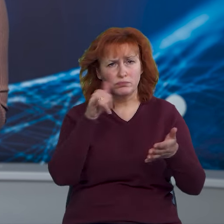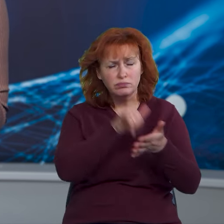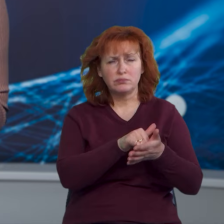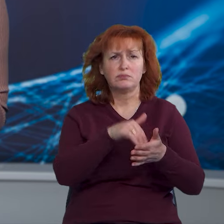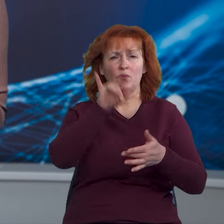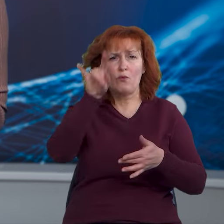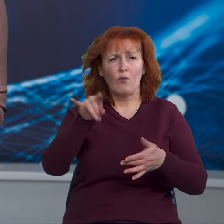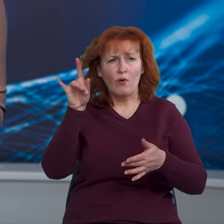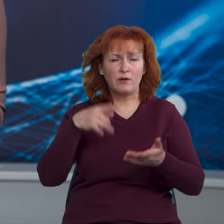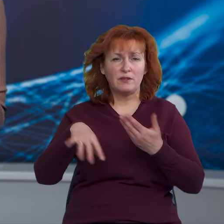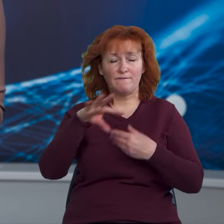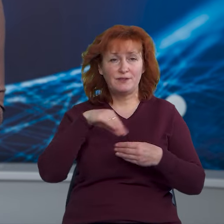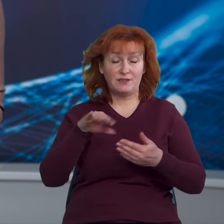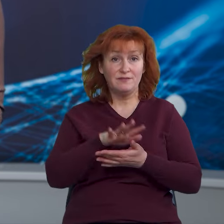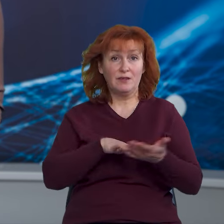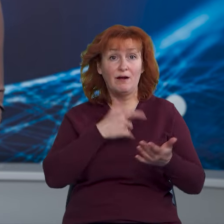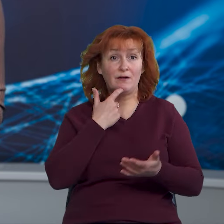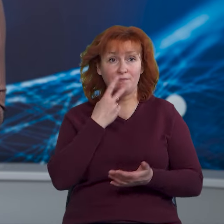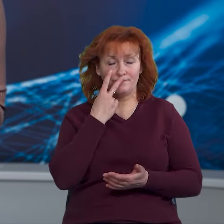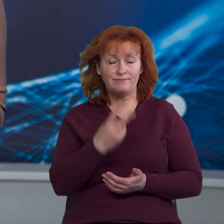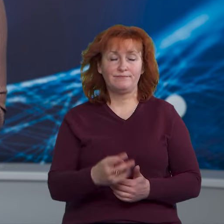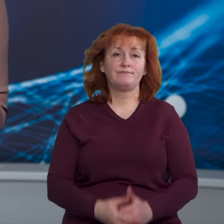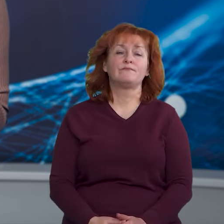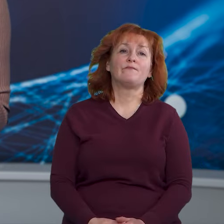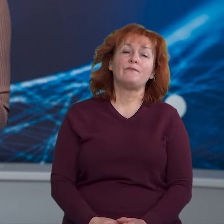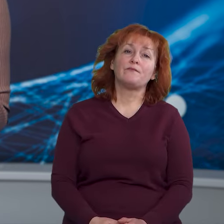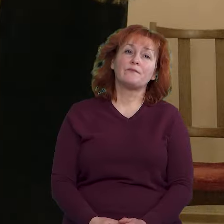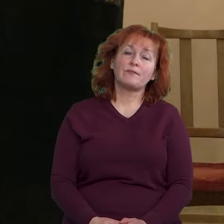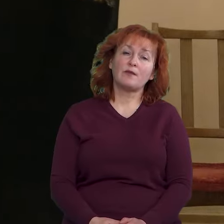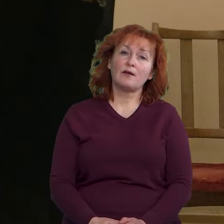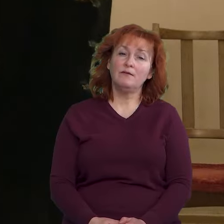закладу Сергій Мосьєнко. Подробиці дивіться далі у сюжеті.